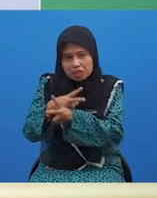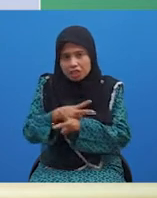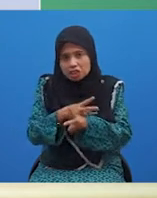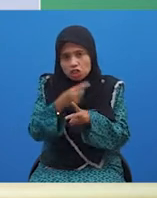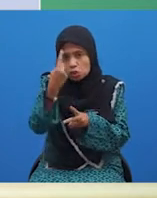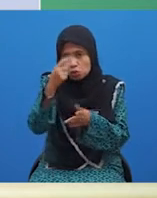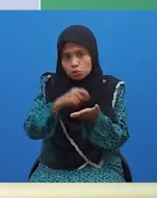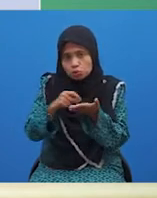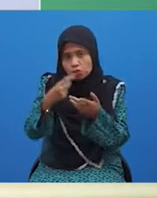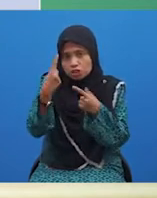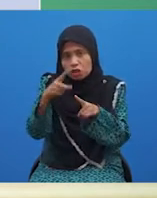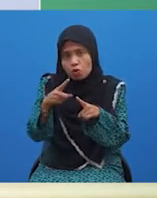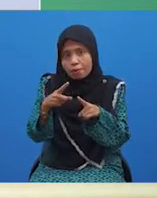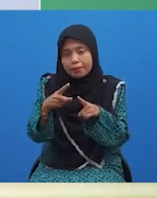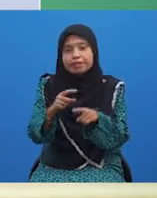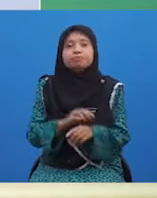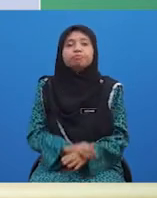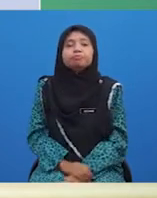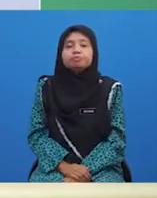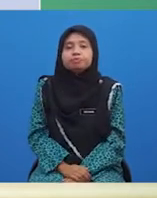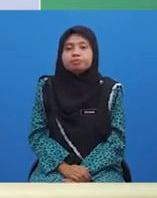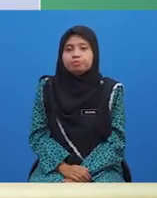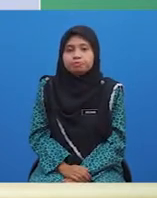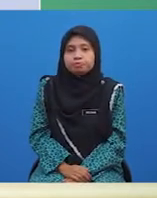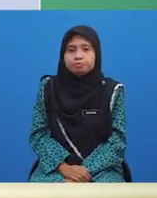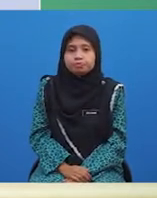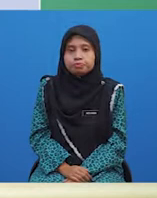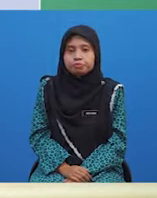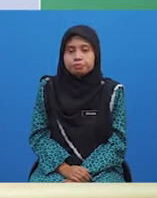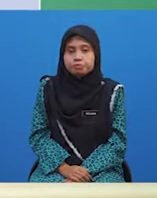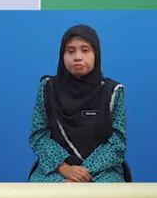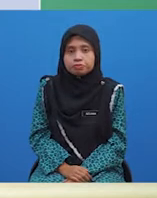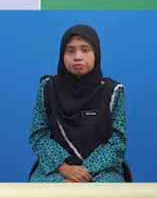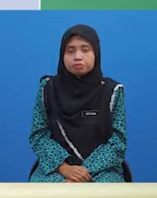jawapan untuk bahagian analisis kesalahan tata bahasa ini.